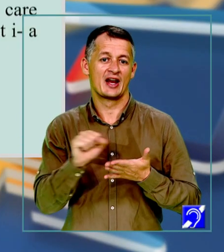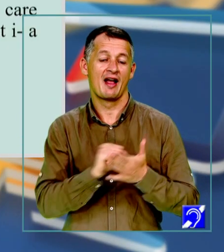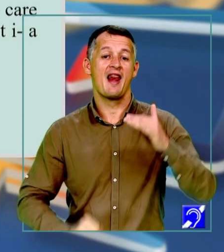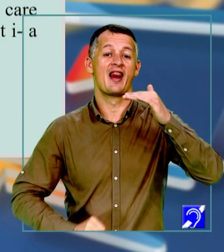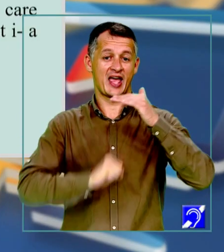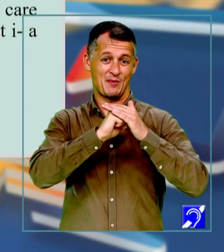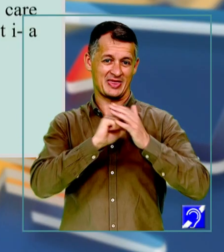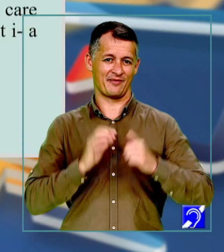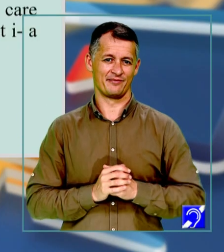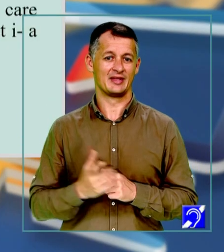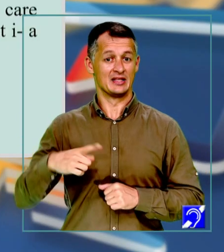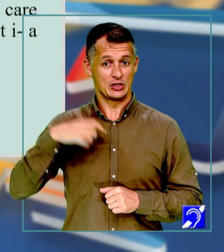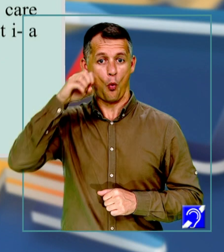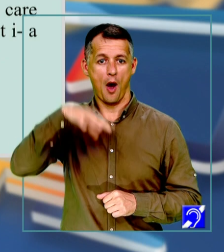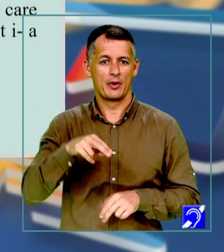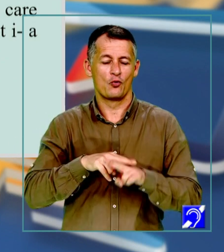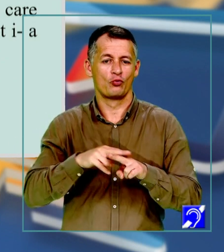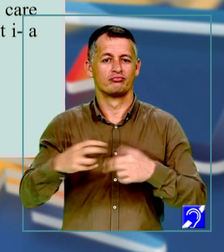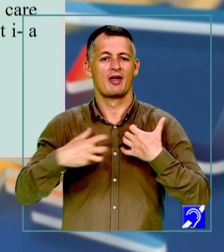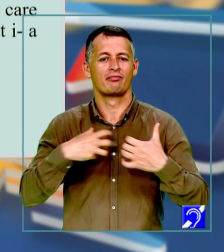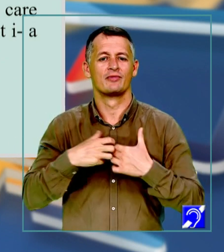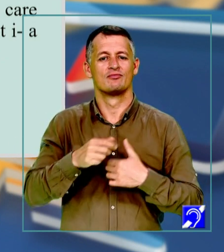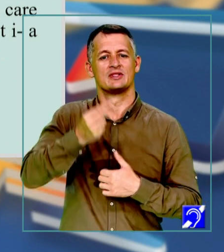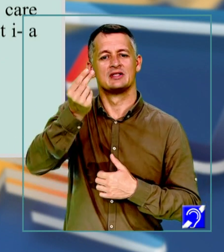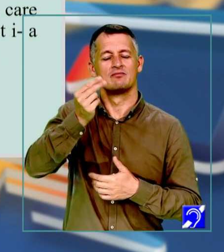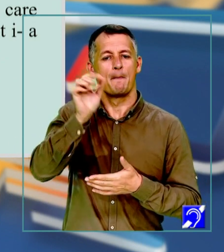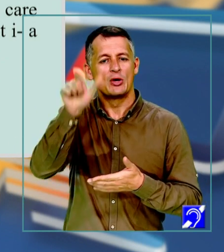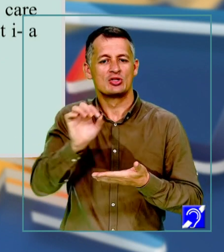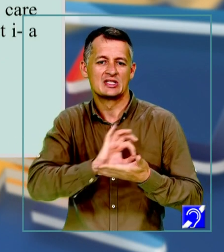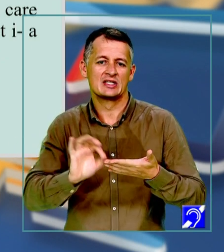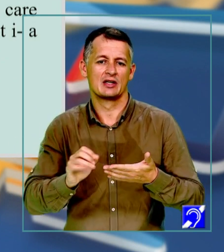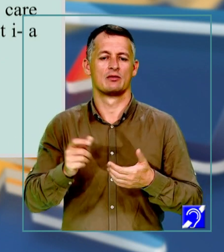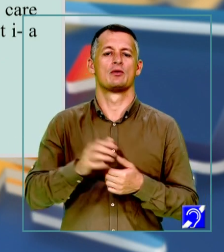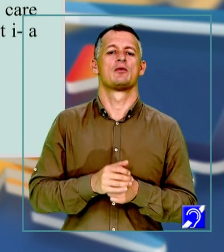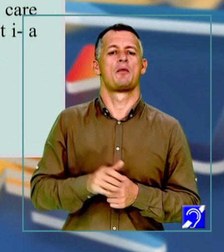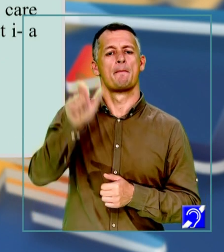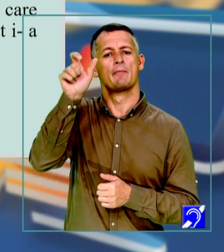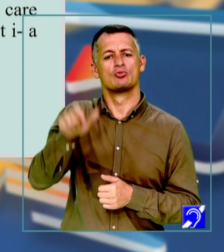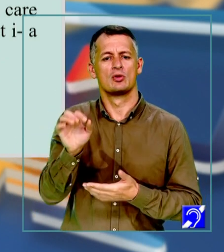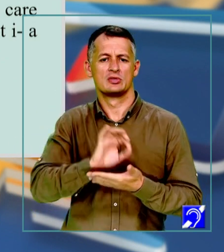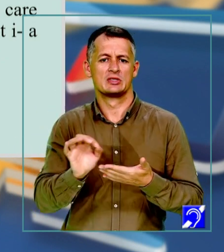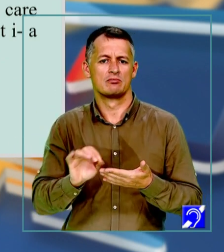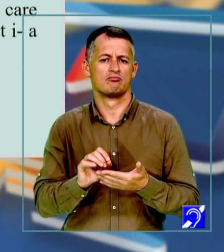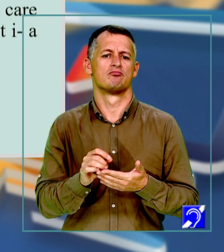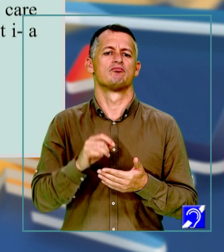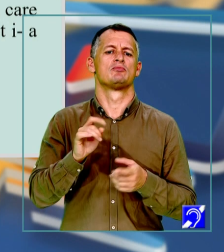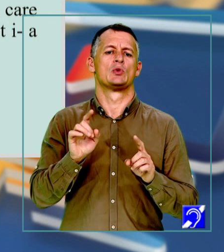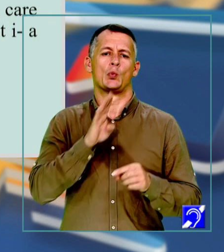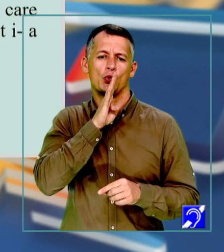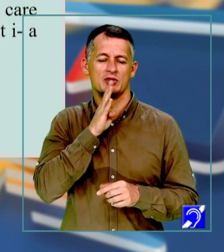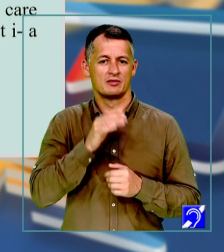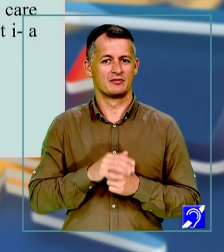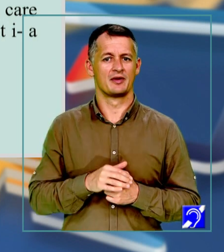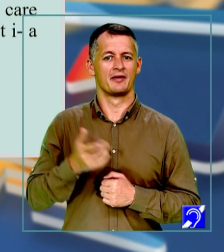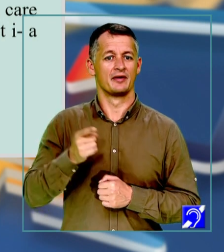Sunt oameni precum artiștii, scritori, pictori, compozitori sau actori, care au știut să mizeze pe ceea ce i-a pasionat,